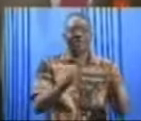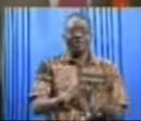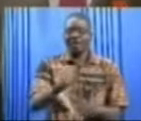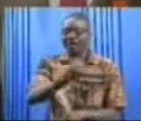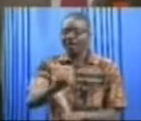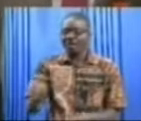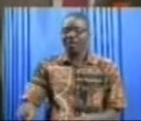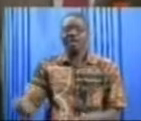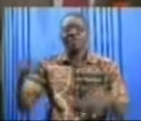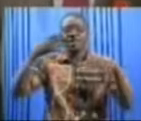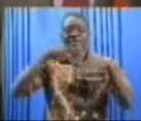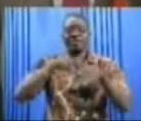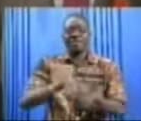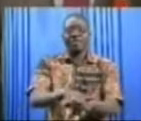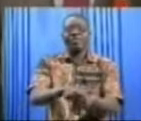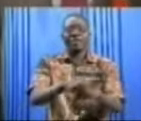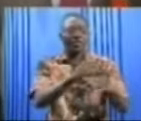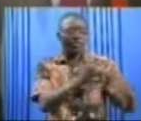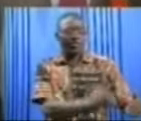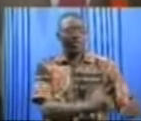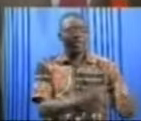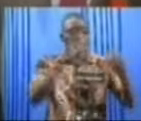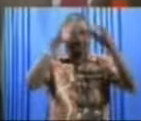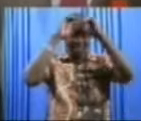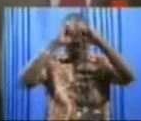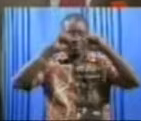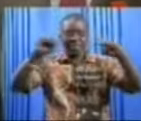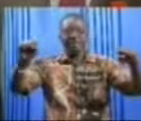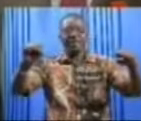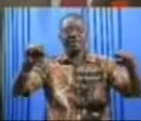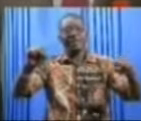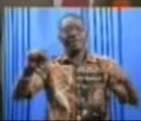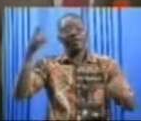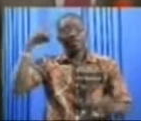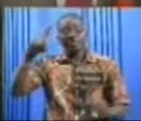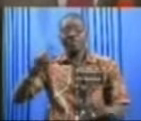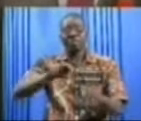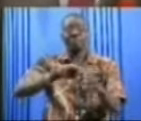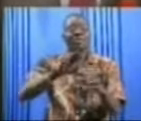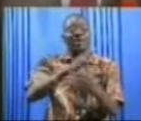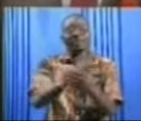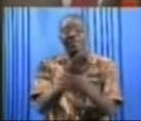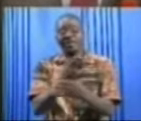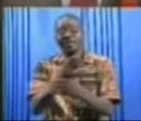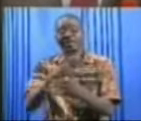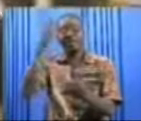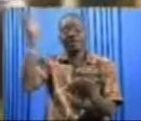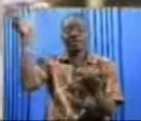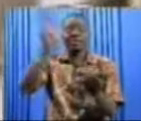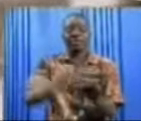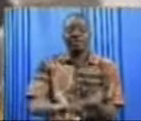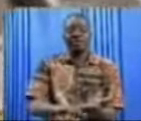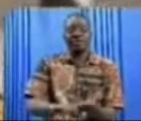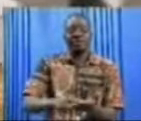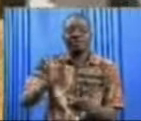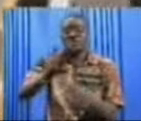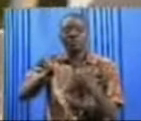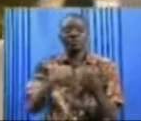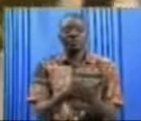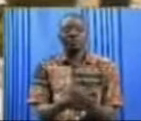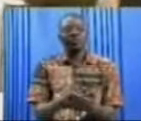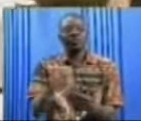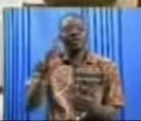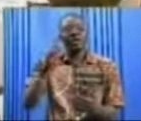'impliquant aux côtés du président du Faso dans la médiation qui a abouti à la signature de l'accord. En tant qu'officier,